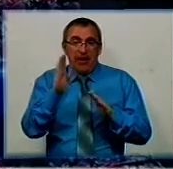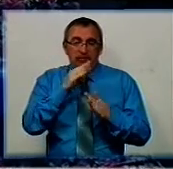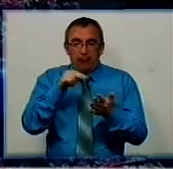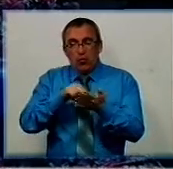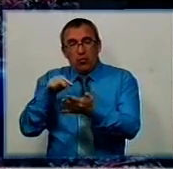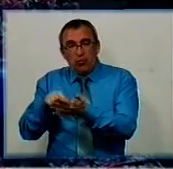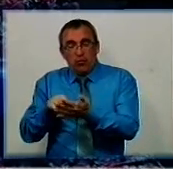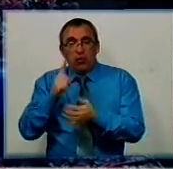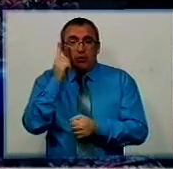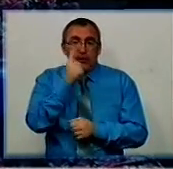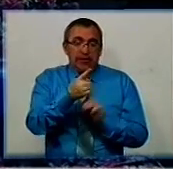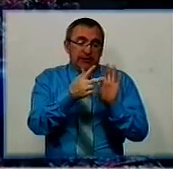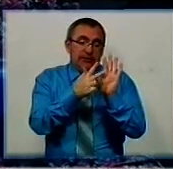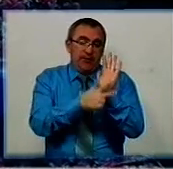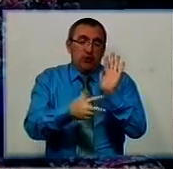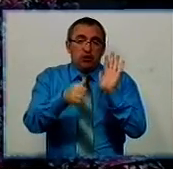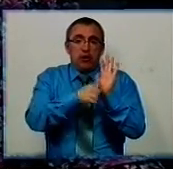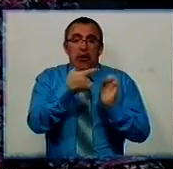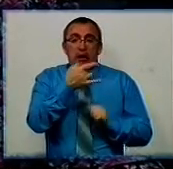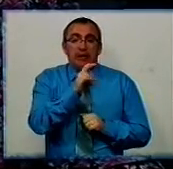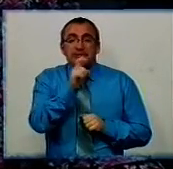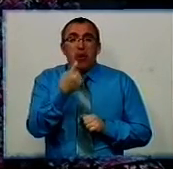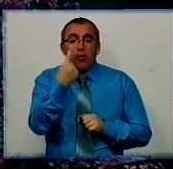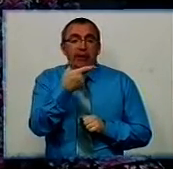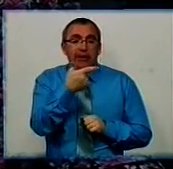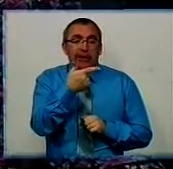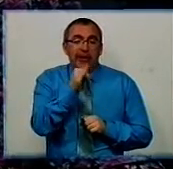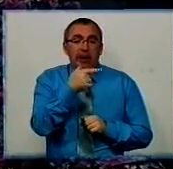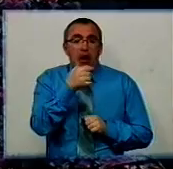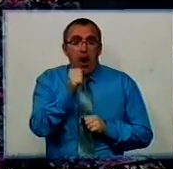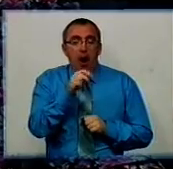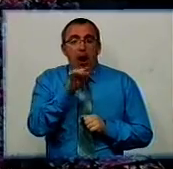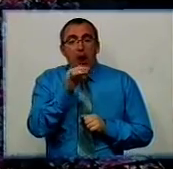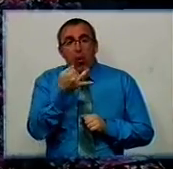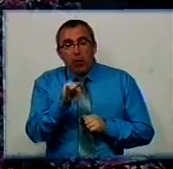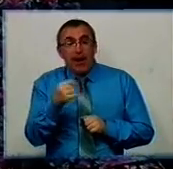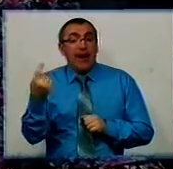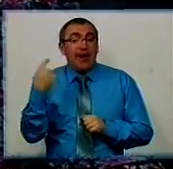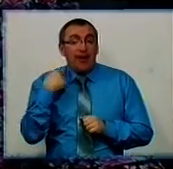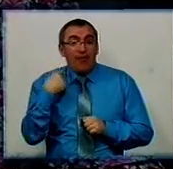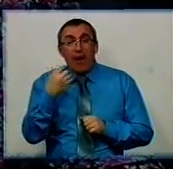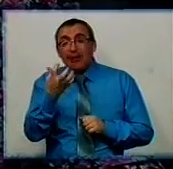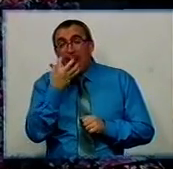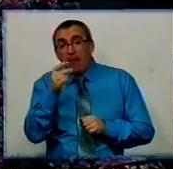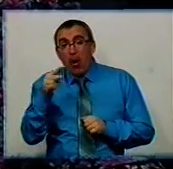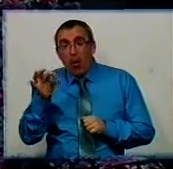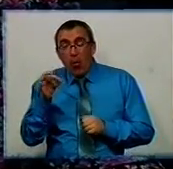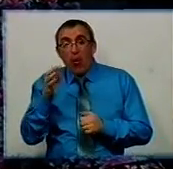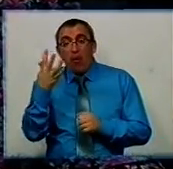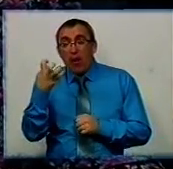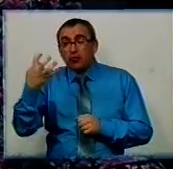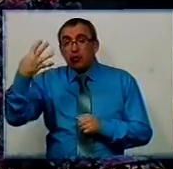1086 грн за 1 гігакалорію. А Кіровоград тепло мав на